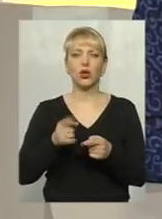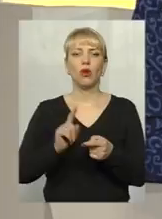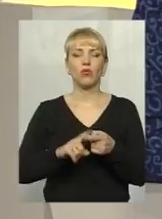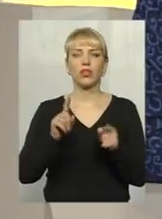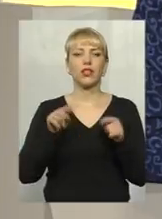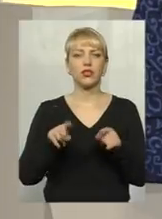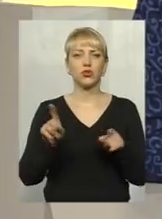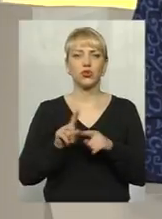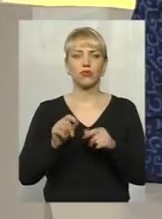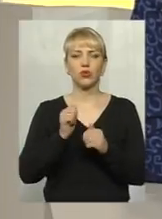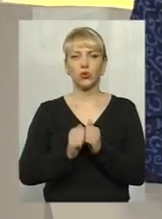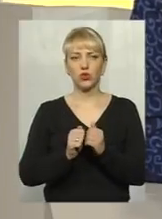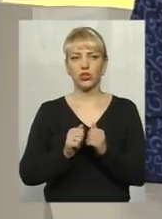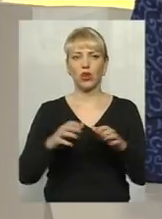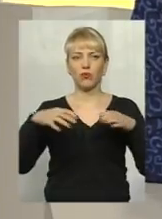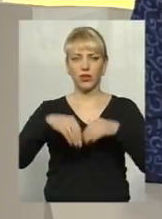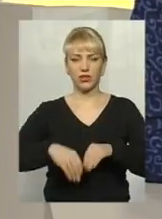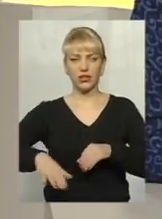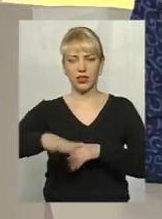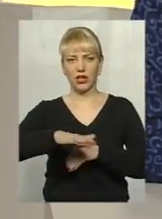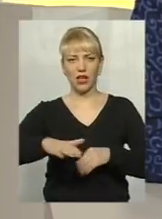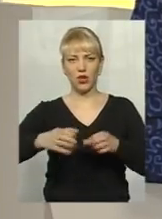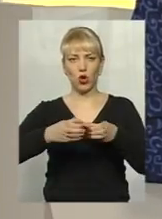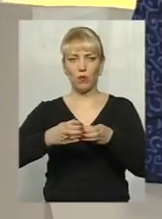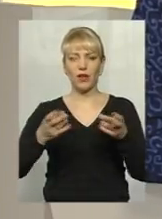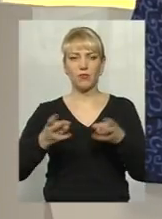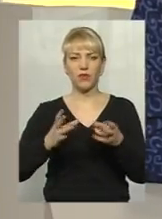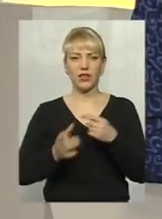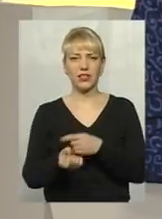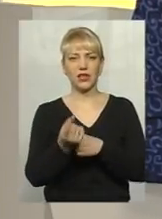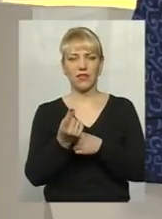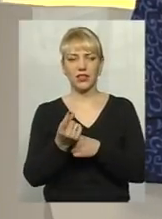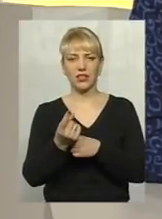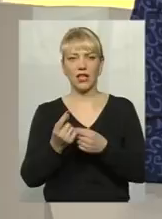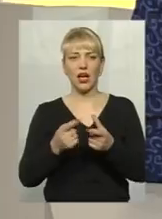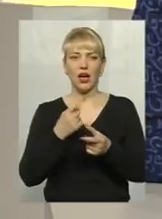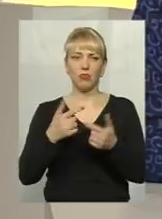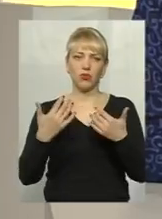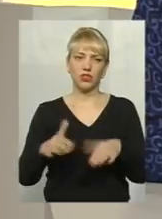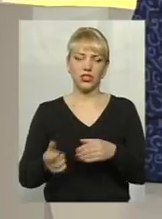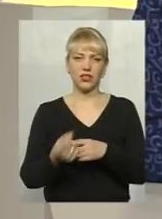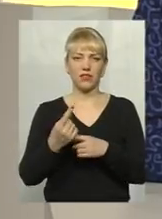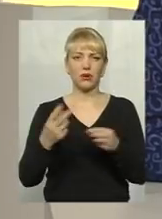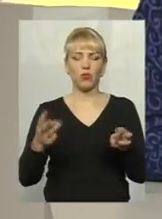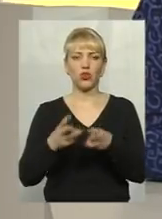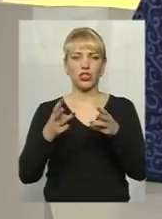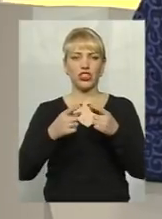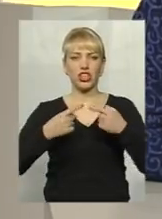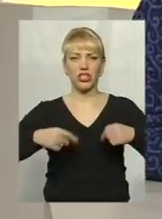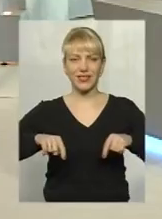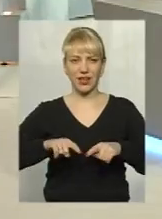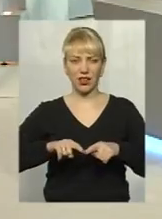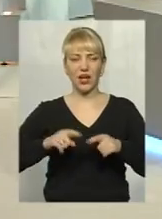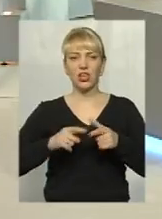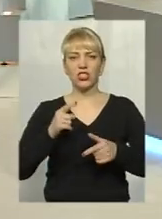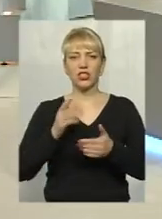що в кожній тій об'єднаній територіальній громаді має з'явитися або вже з'явилася пожежна частина. Чи